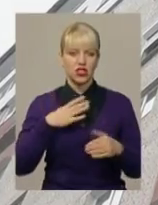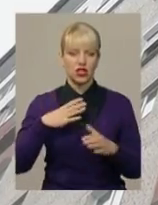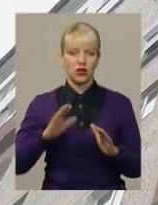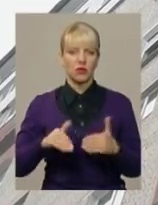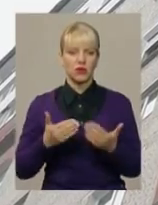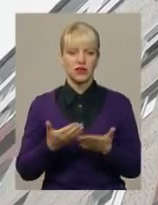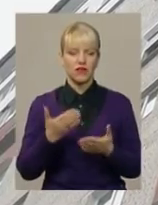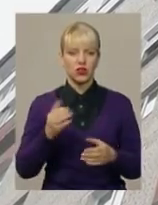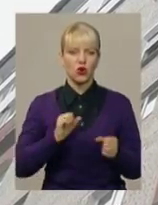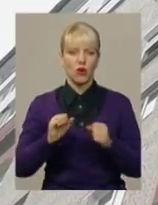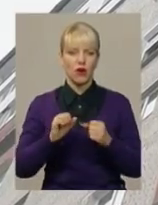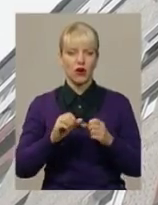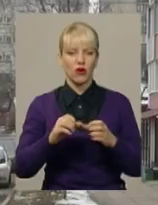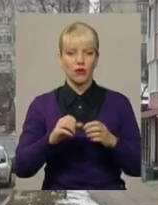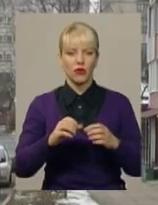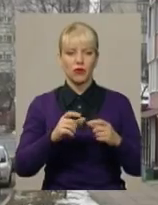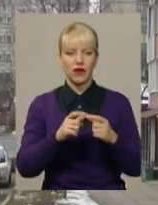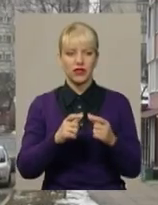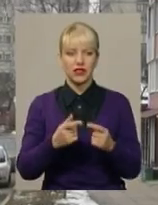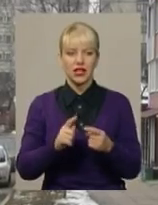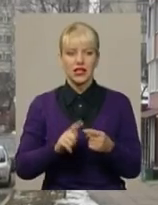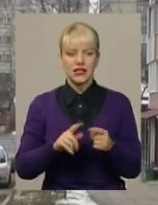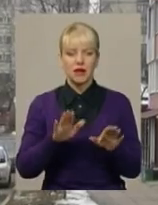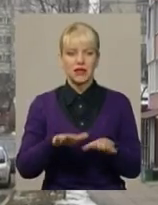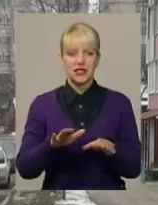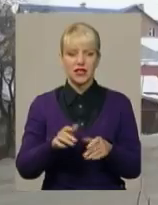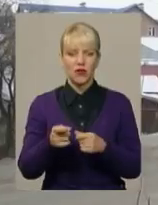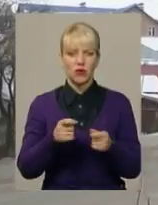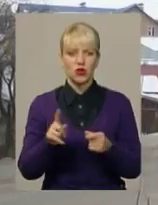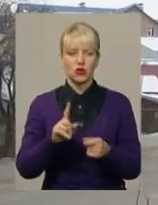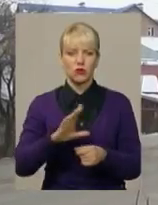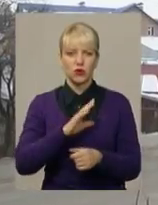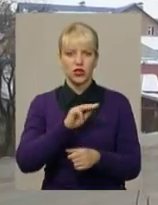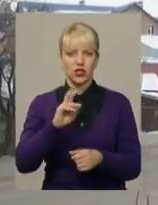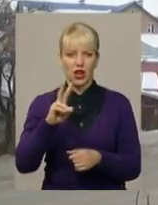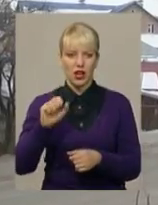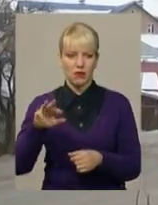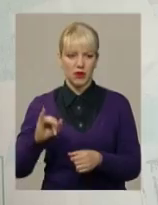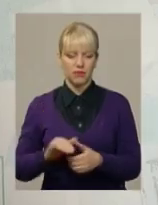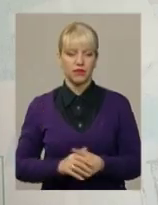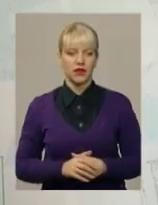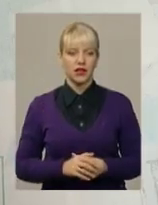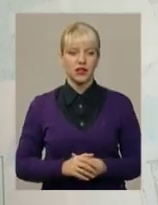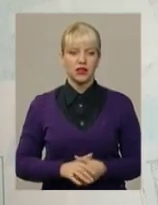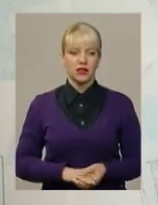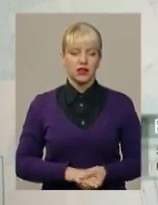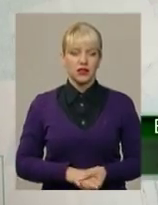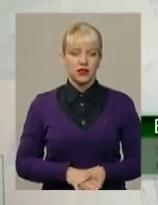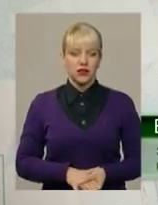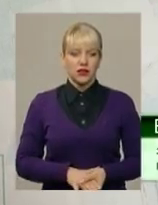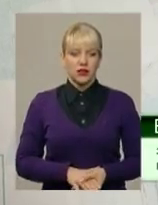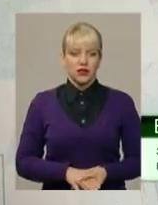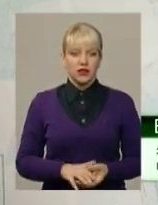від компанії-управителей, а це – управляючі муніципальні компанії, що були жеками, та приватні профільні структури. Розбили по